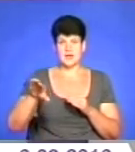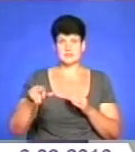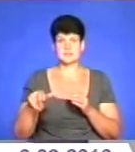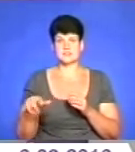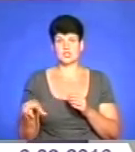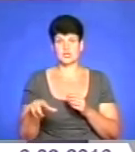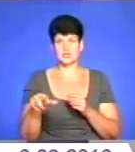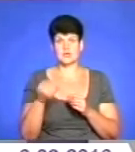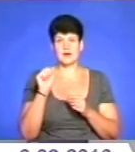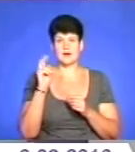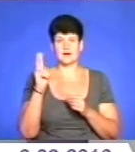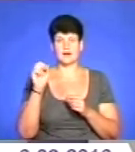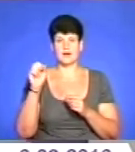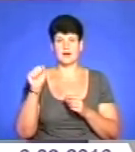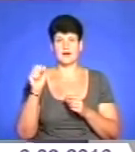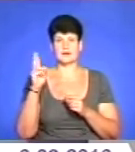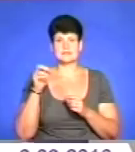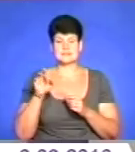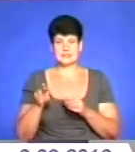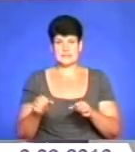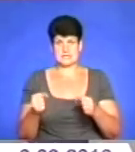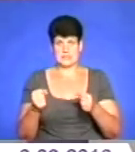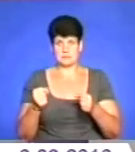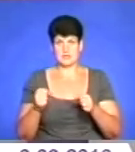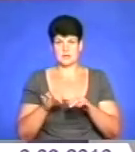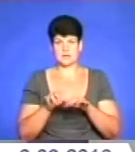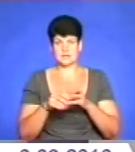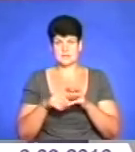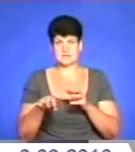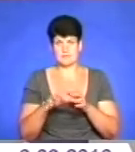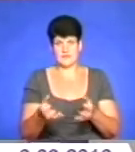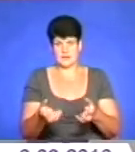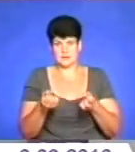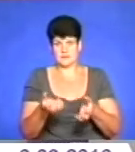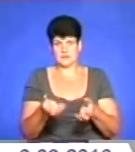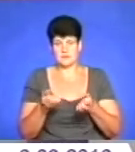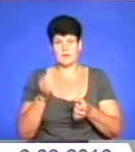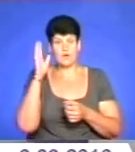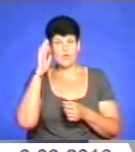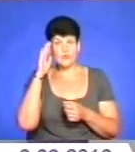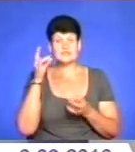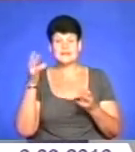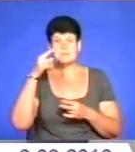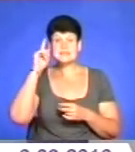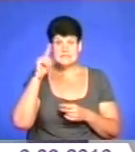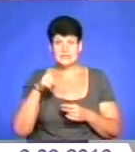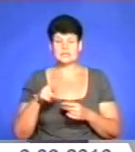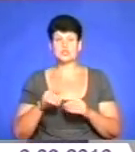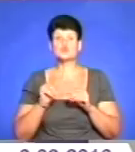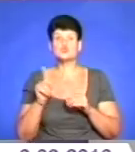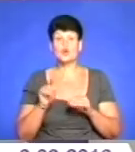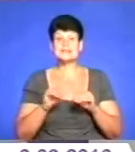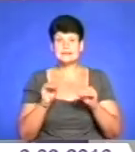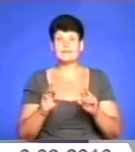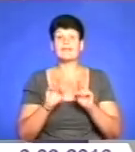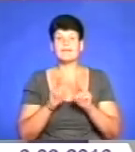Акація закріпила грунти, грунти акумулюють воду, і сама Акація також тримає достатньо води. Тобто, треба знати, що садити, як садити і де